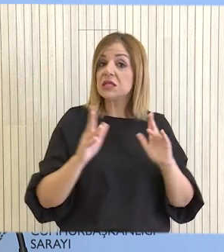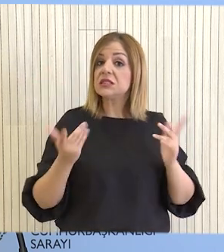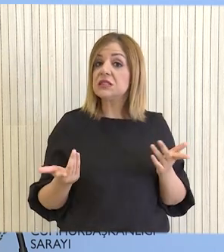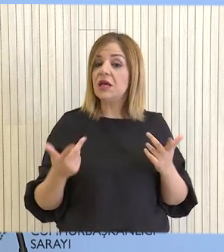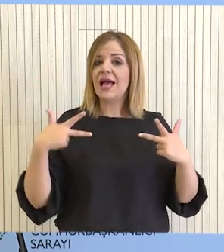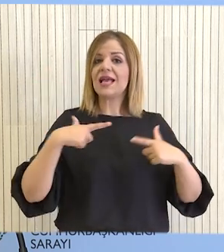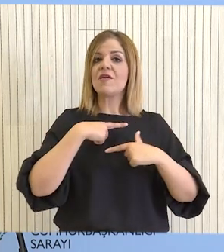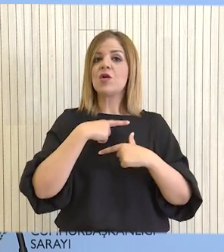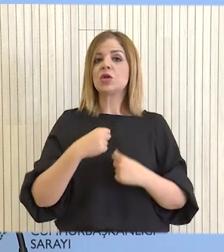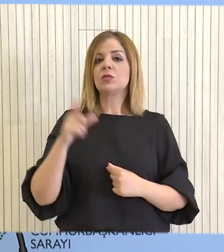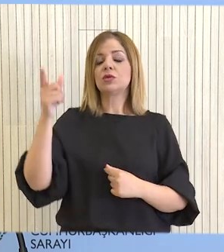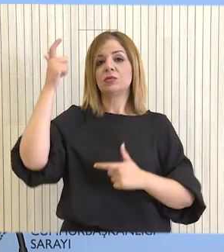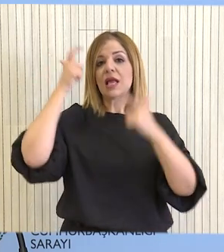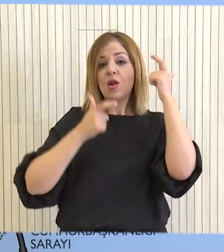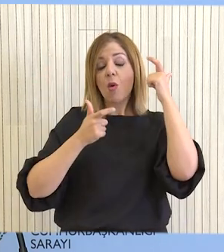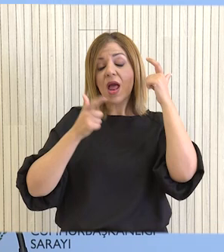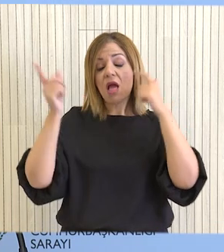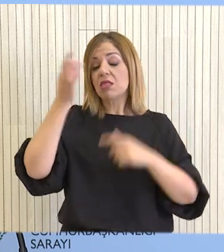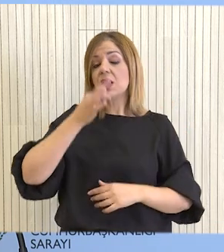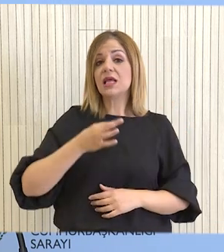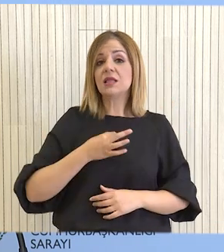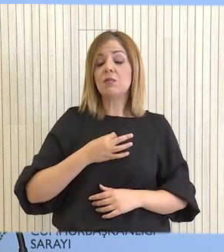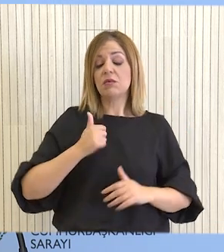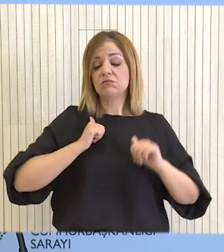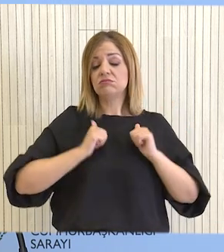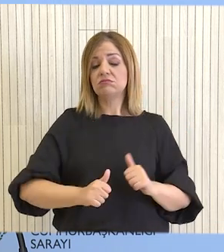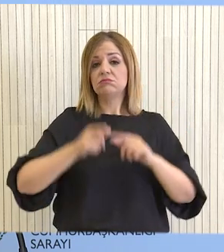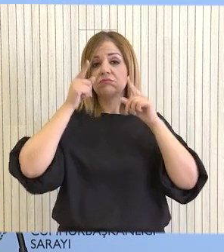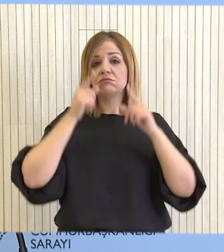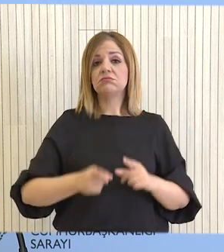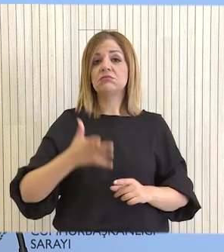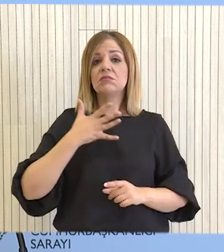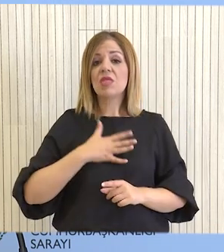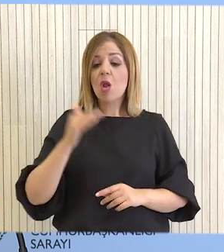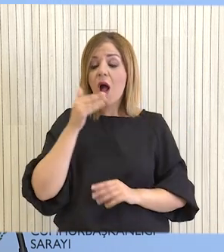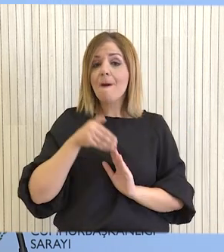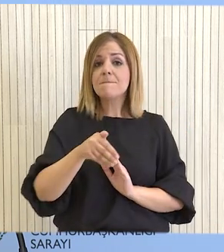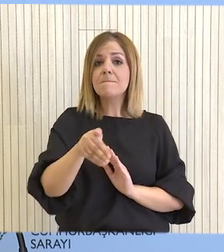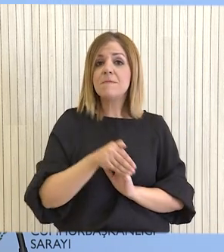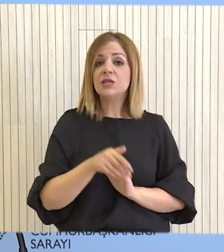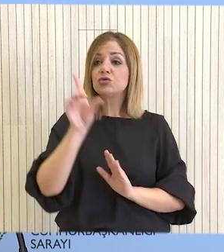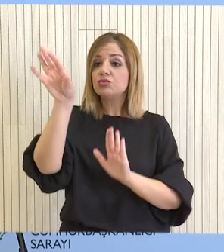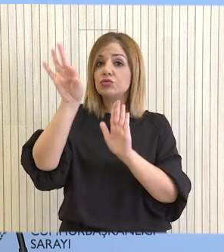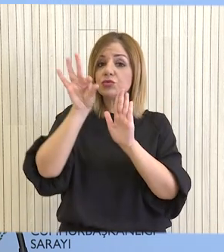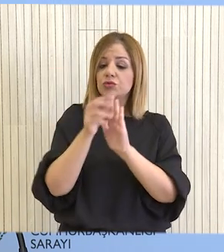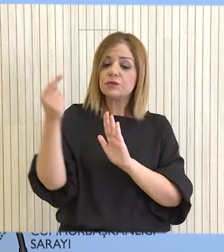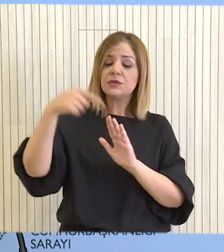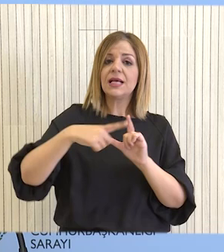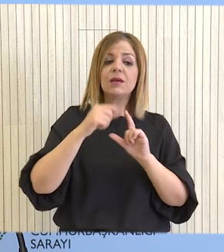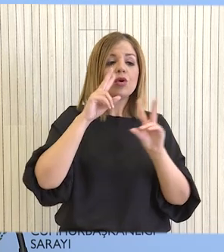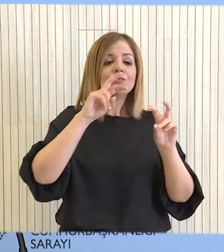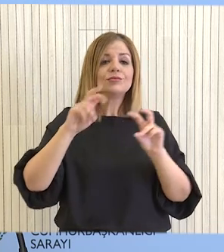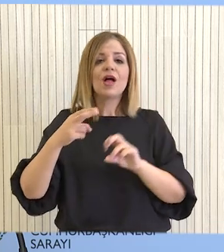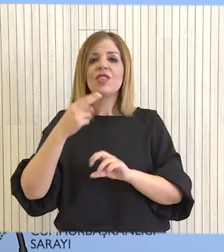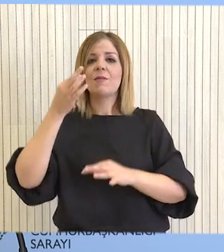Αυτό το οποίο έχει μεταφέρει ο Γενικός Γραμματέας και αυτό που μπορώ να σας πω είναι ότι είναι αποφασισμένος το αμέσως επόμενο διάστημα να προχωρήσει σε διορισμό απεσταλμένο Είναι